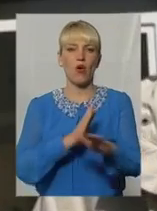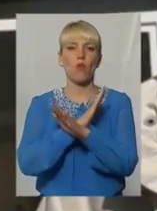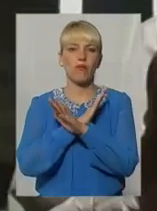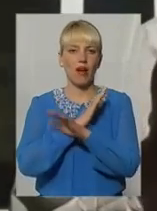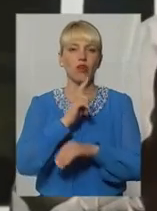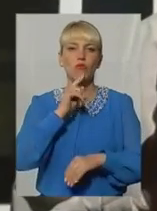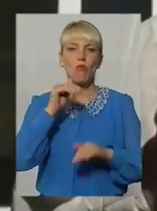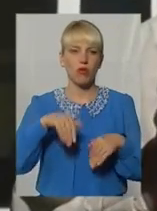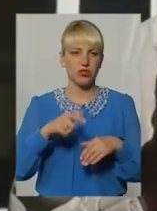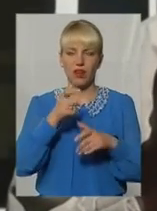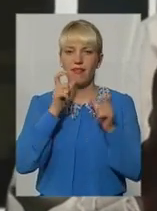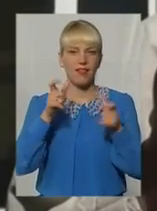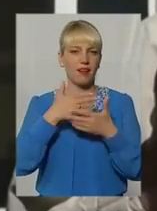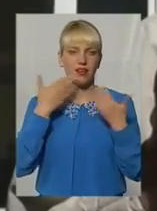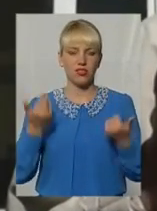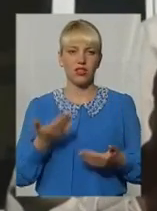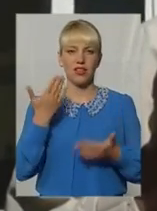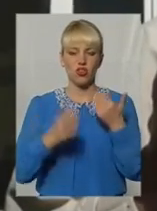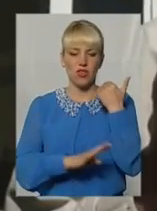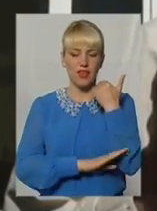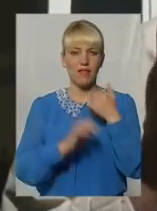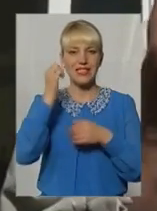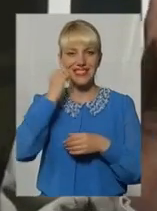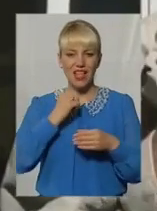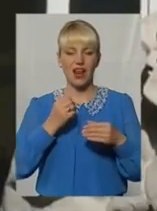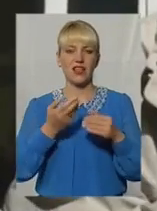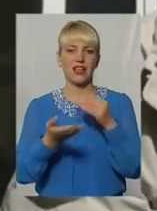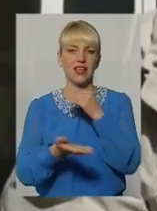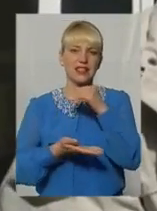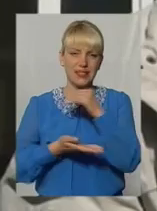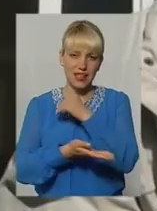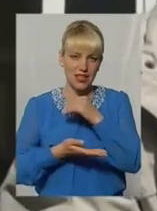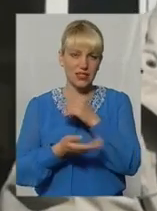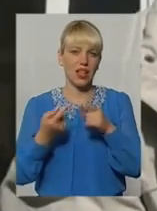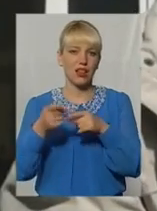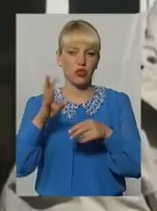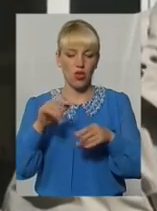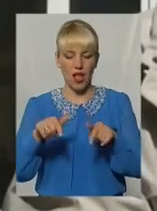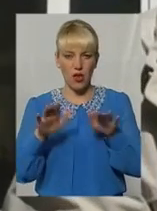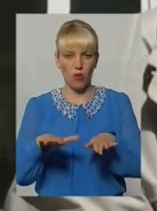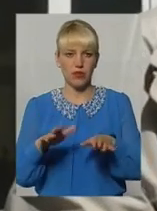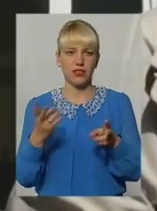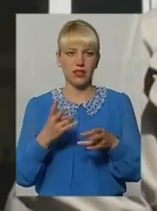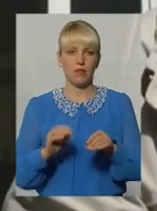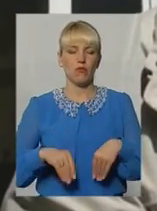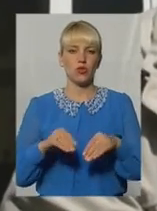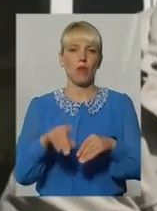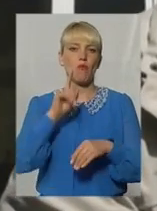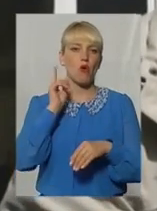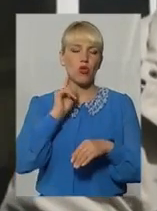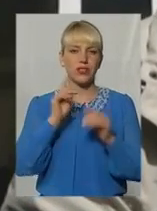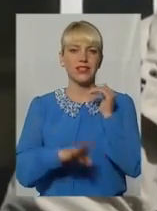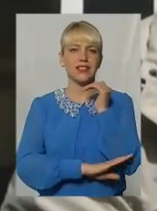кричать. Якщо, допустимо, дерево вже стареньке, його зрізало, на його місце посадити молоді саженці